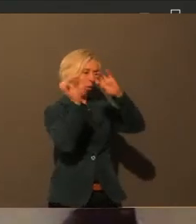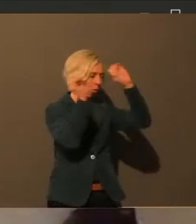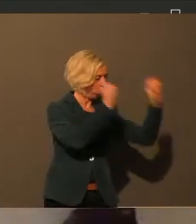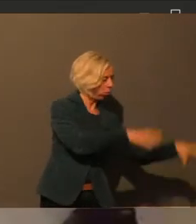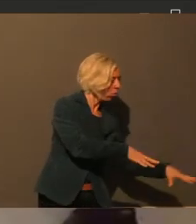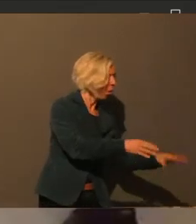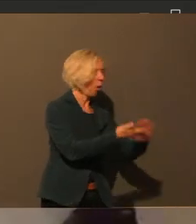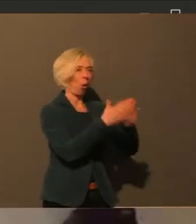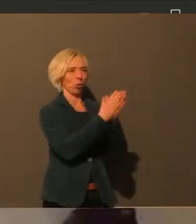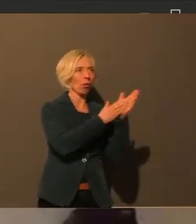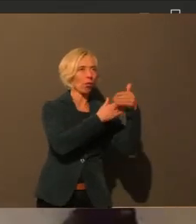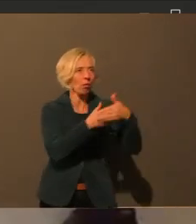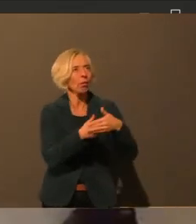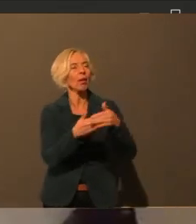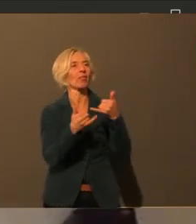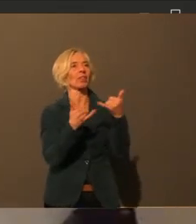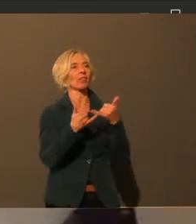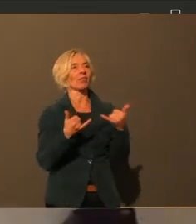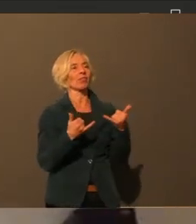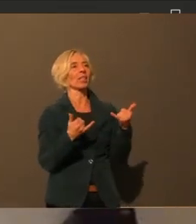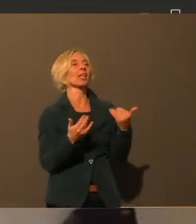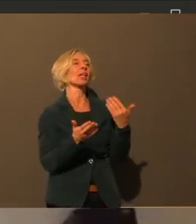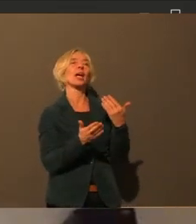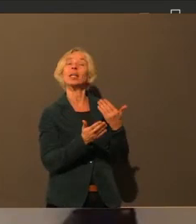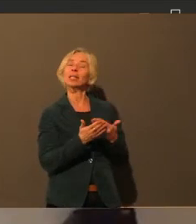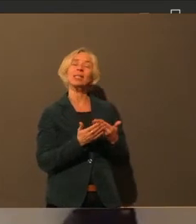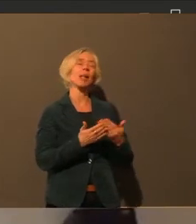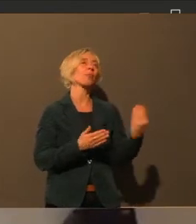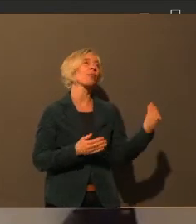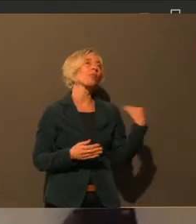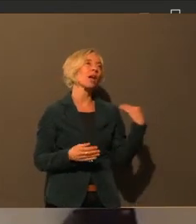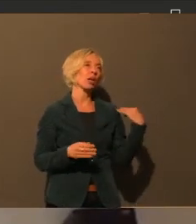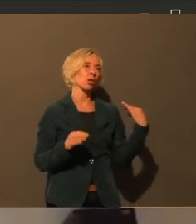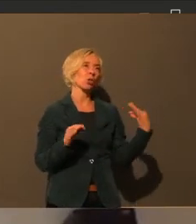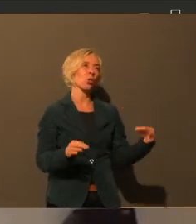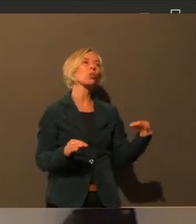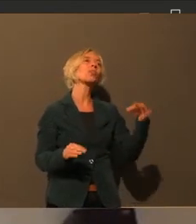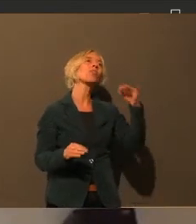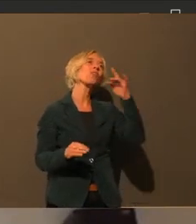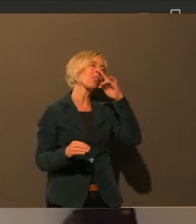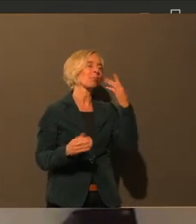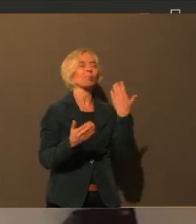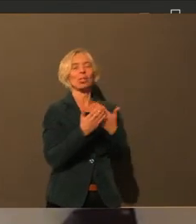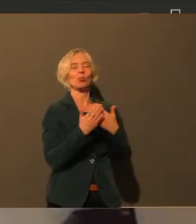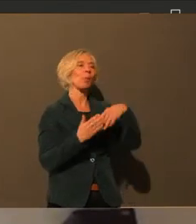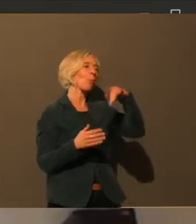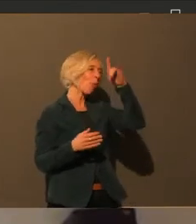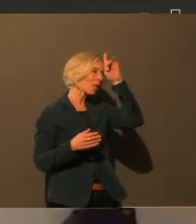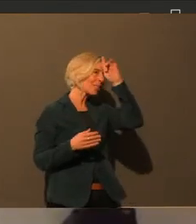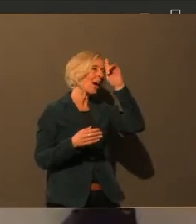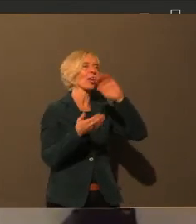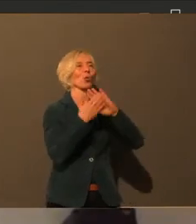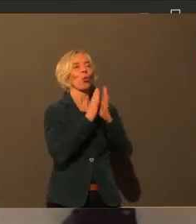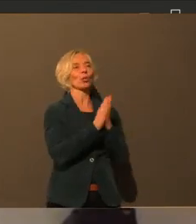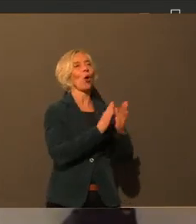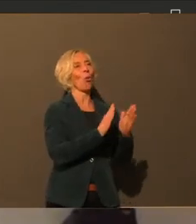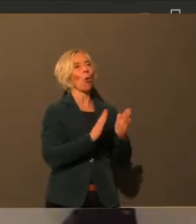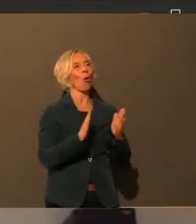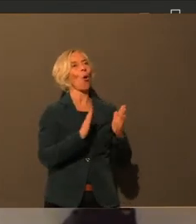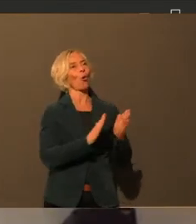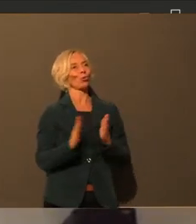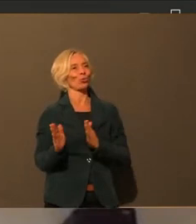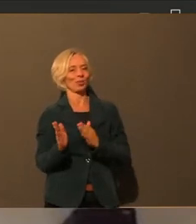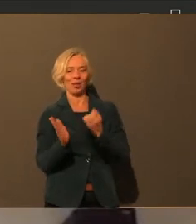wesentlich besser, wenn die Ordnungskräfte und Polizeibeamten mit so einer Tüte von Masken bewaffnet sind. Und wenn sie